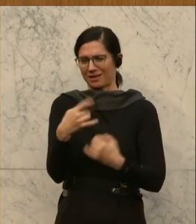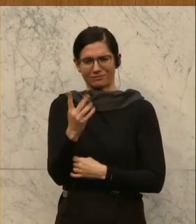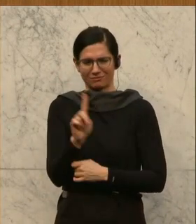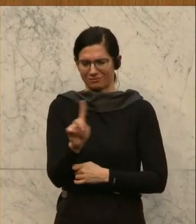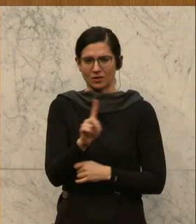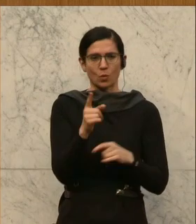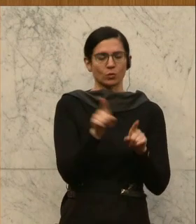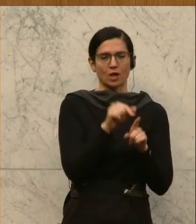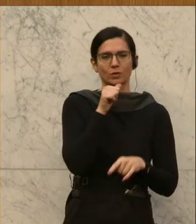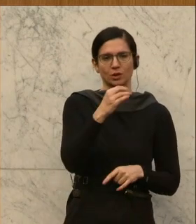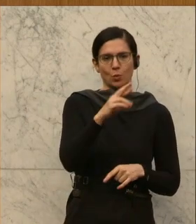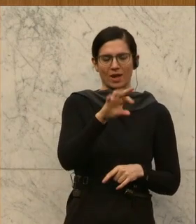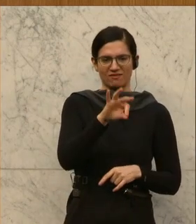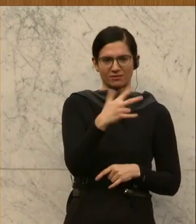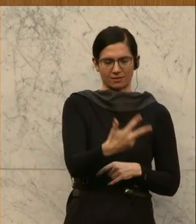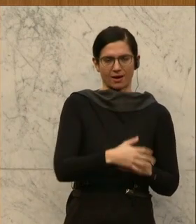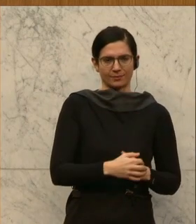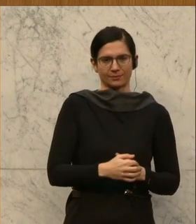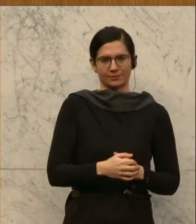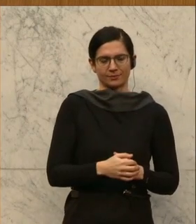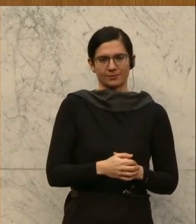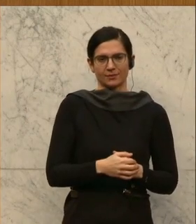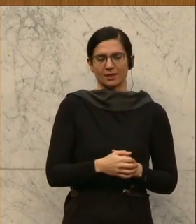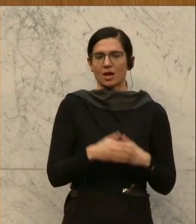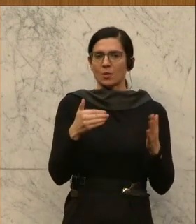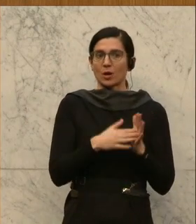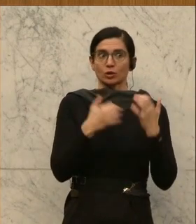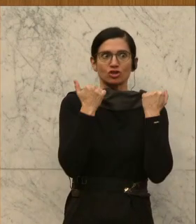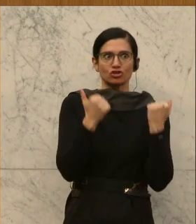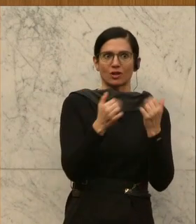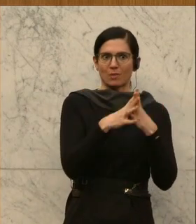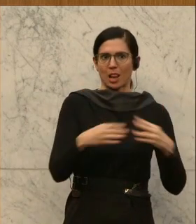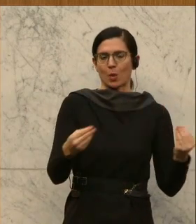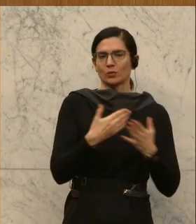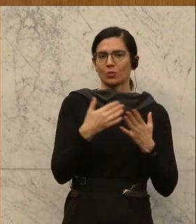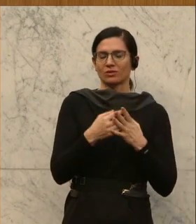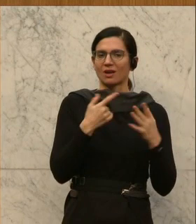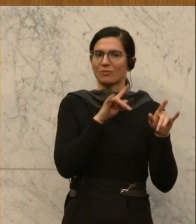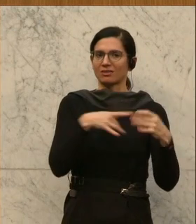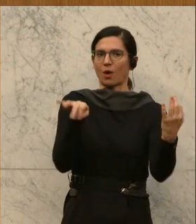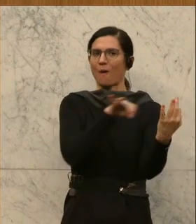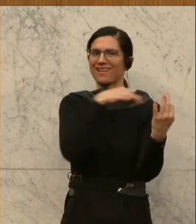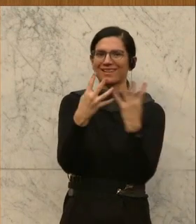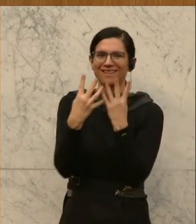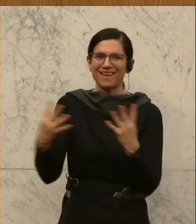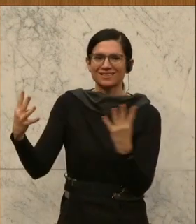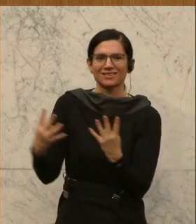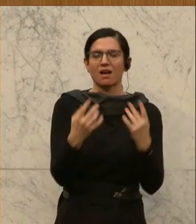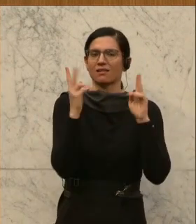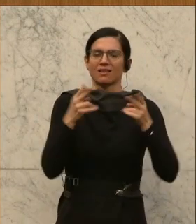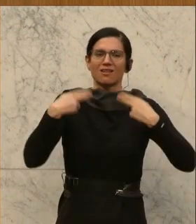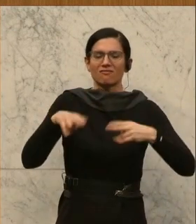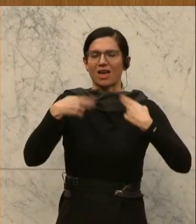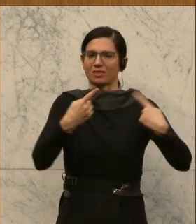ORF III. Er muss eine langfristige und stabile Lösung finden für dieses wunderbare Orchester. Denn diese Diskussion, die immer wieder